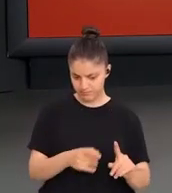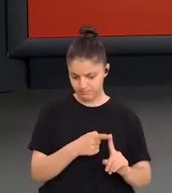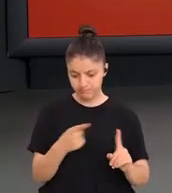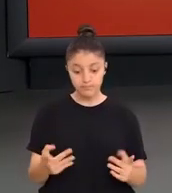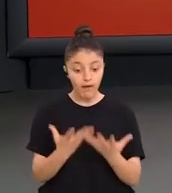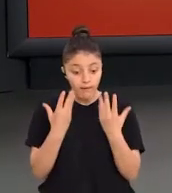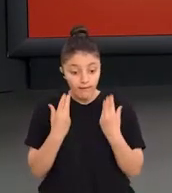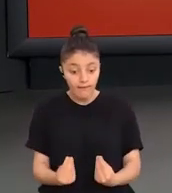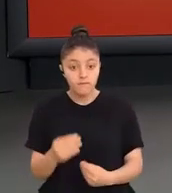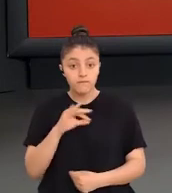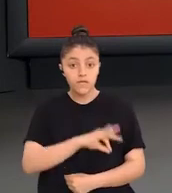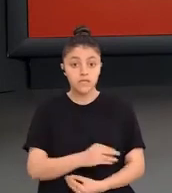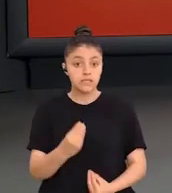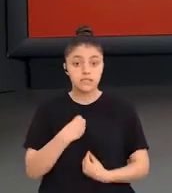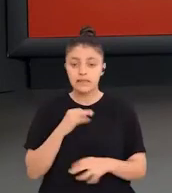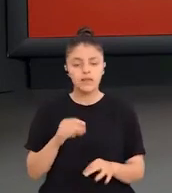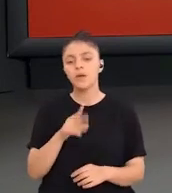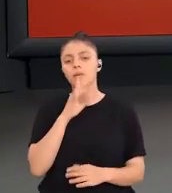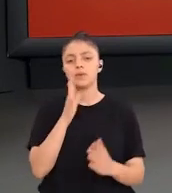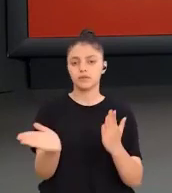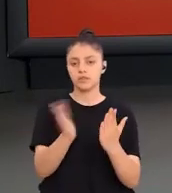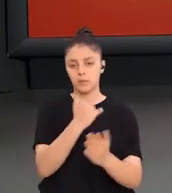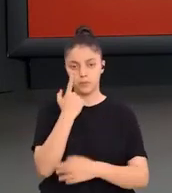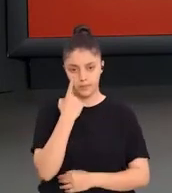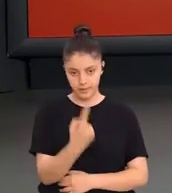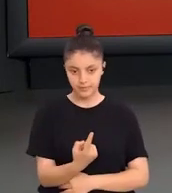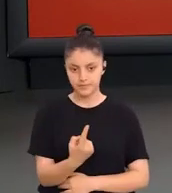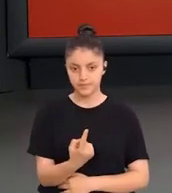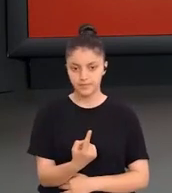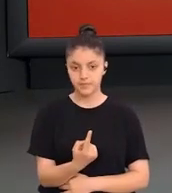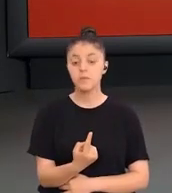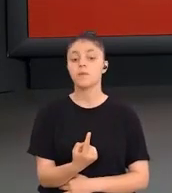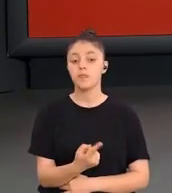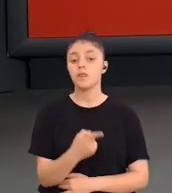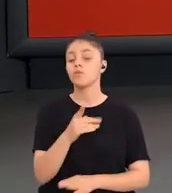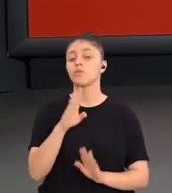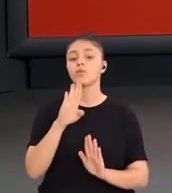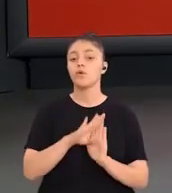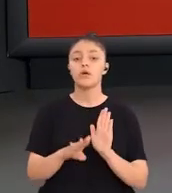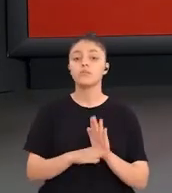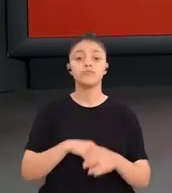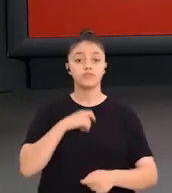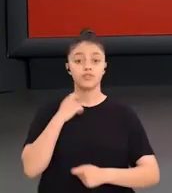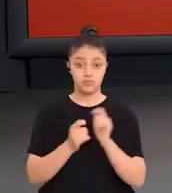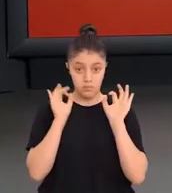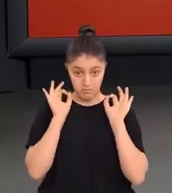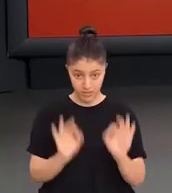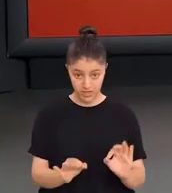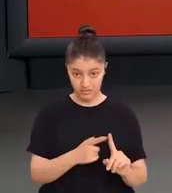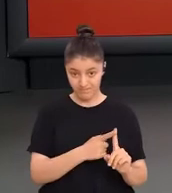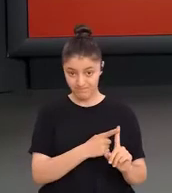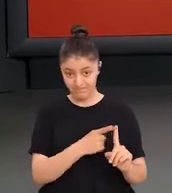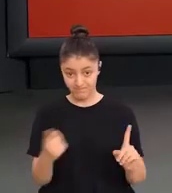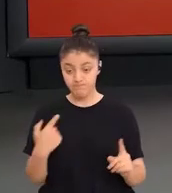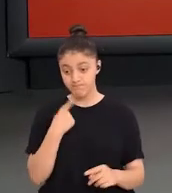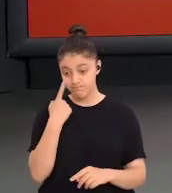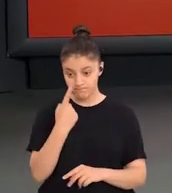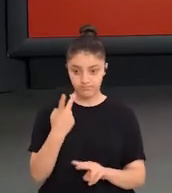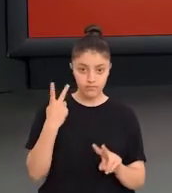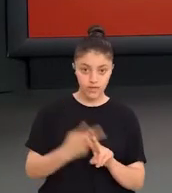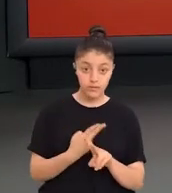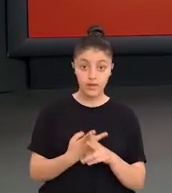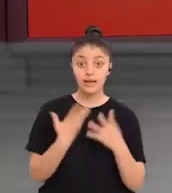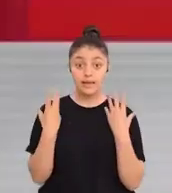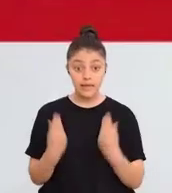nasıl daha etkili olmalı? Dilerseniz bir sonraki slide'ımıza bakalım. Programların uygulanması sürecinin